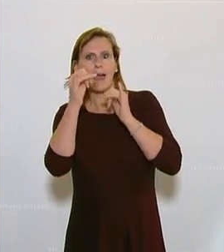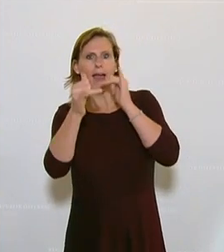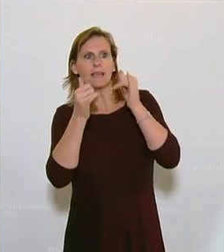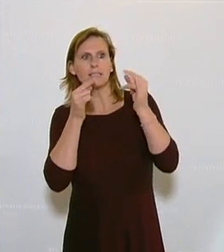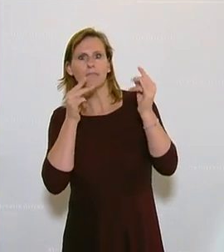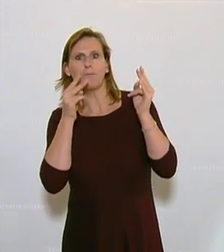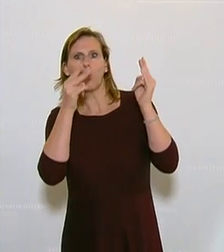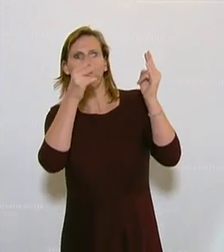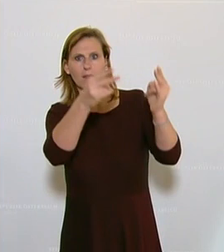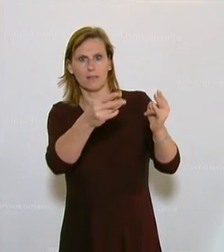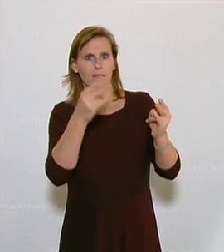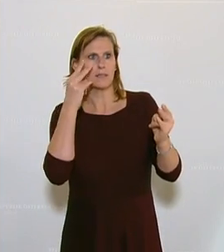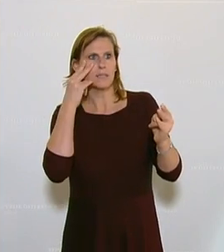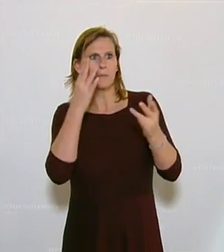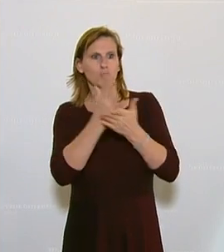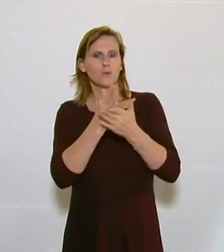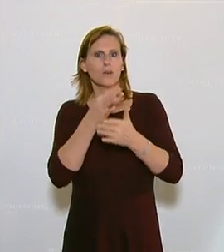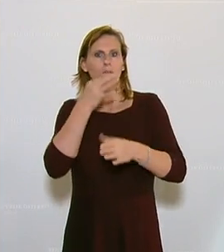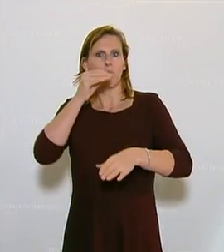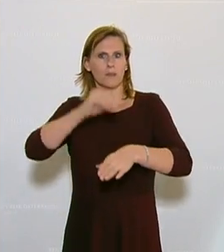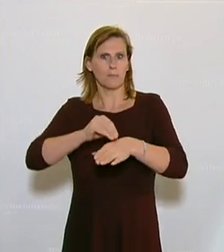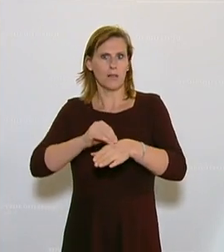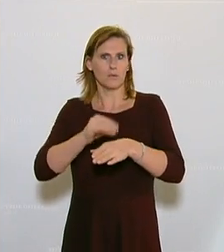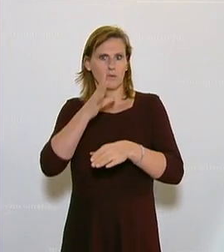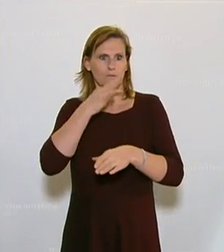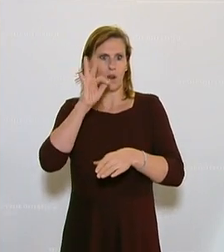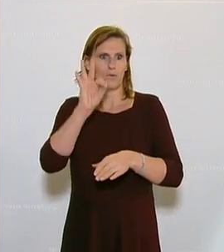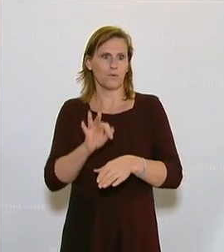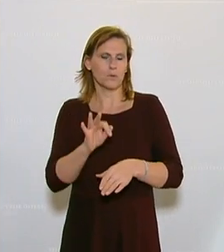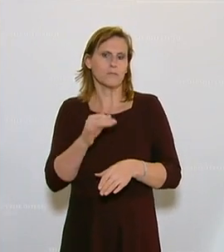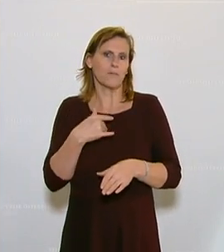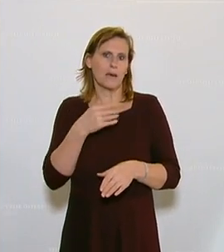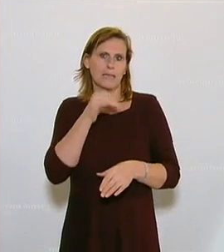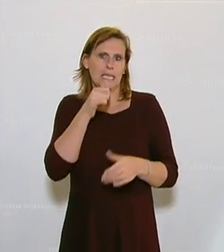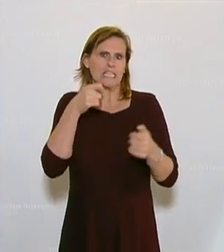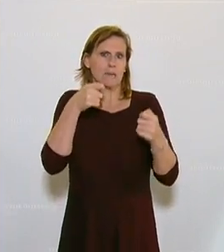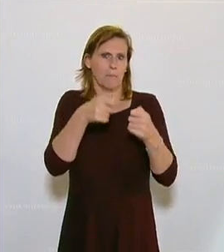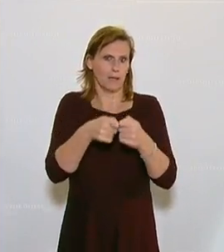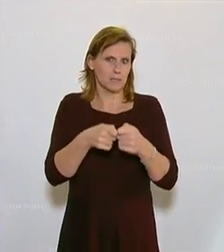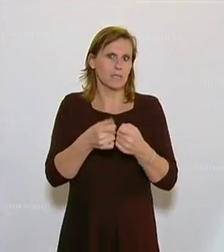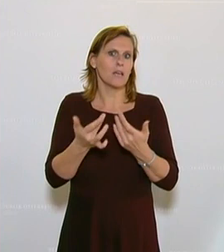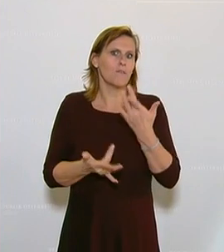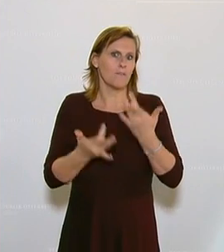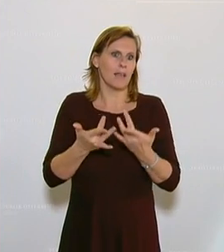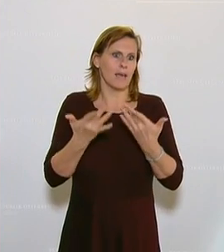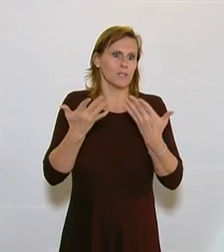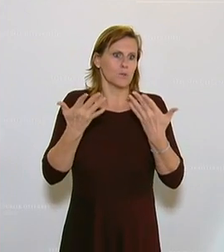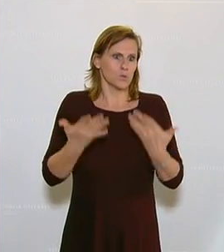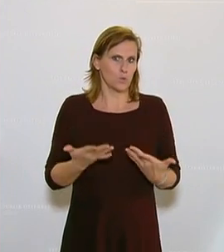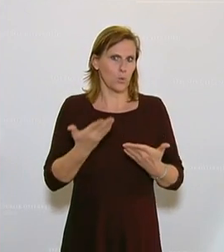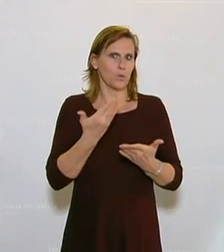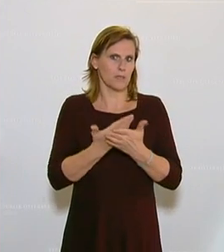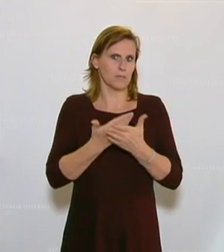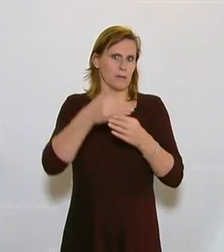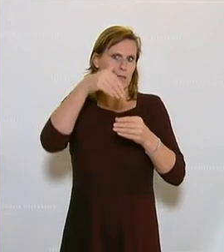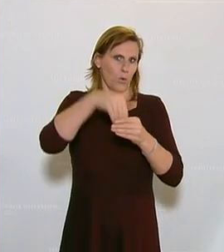indem sie feststellt, dass die Wortmeldung der Frau Kollegin Fürst aus unseren Reihen unangebracht ist, ja, vielleicht ist das eben das, worum es hier